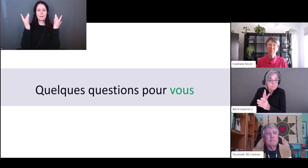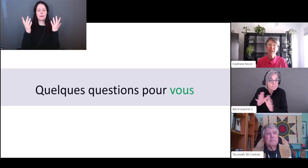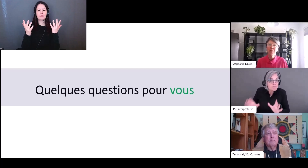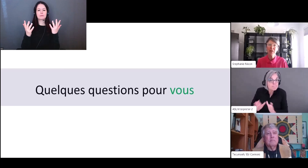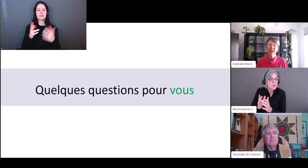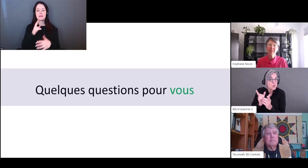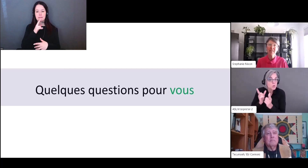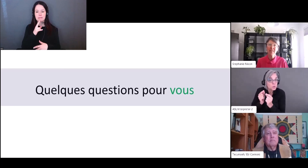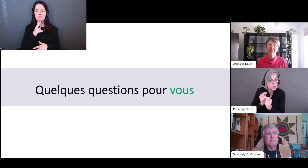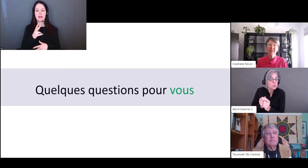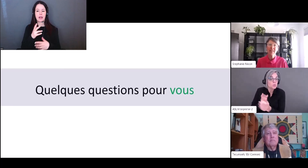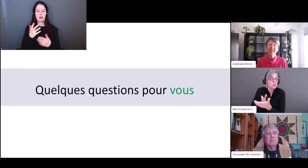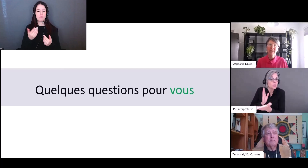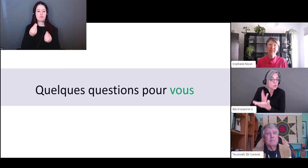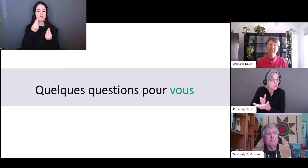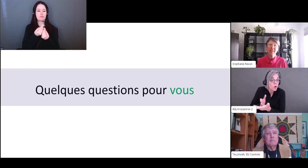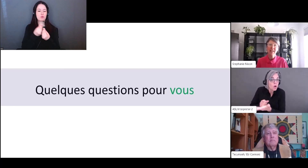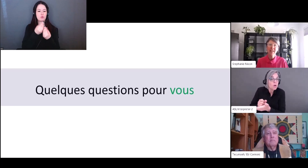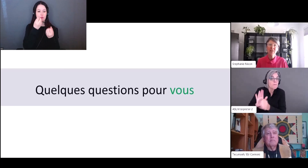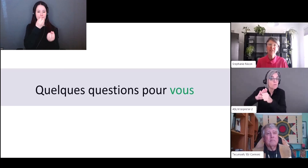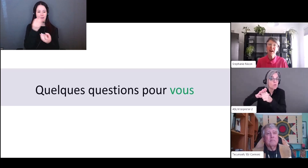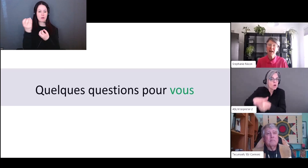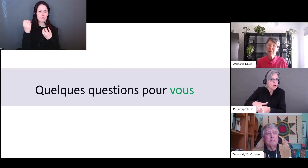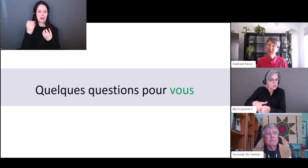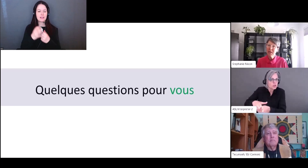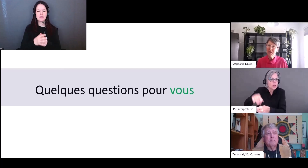voilà connectez-vous avec vous-même